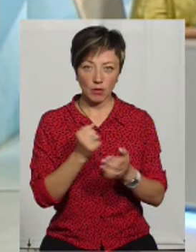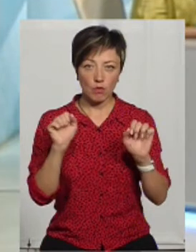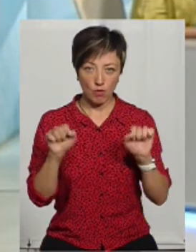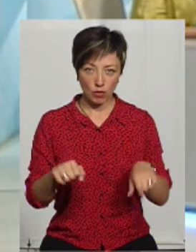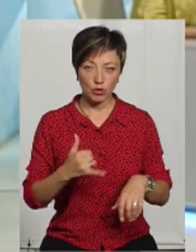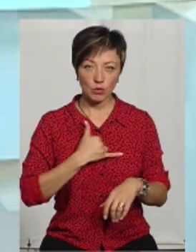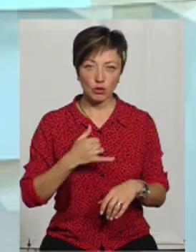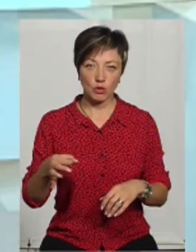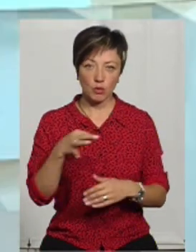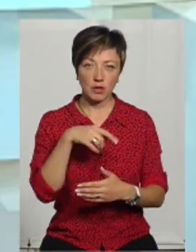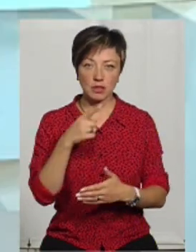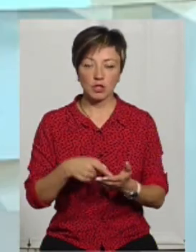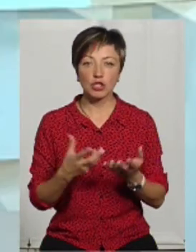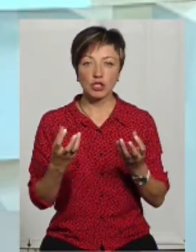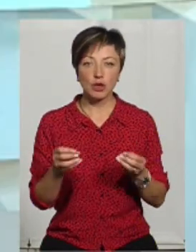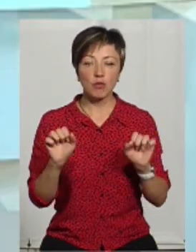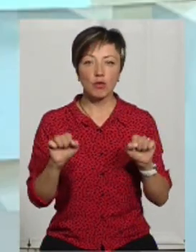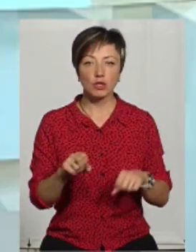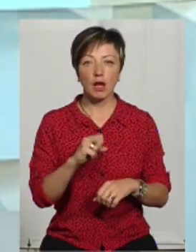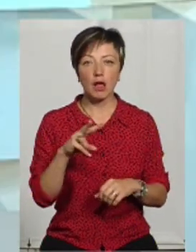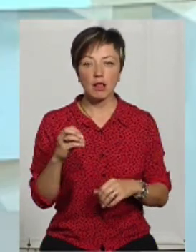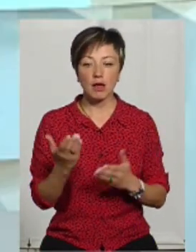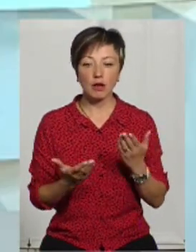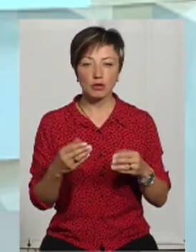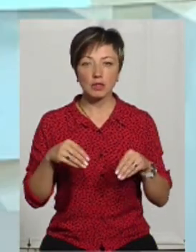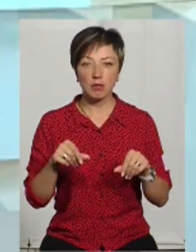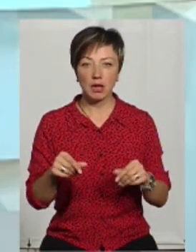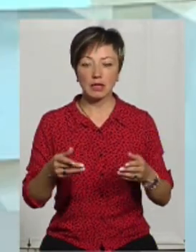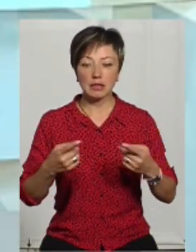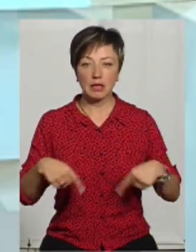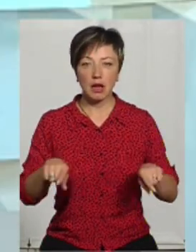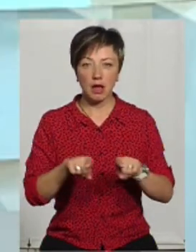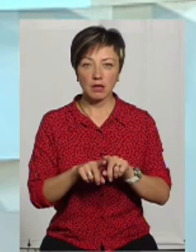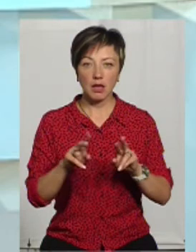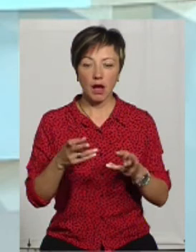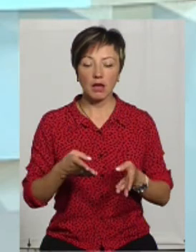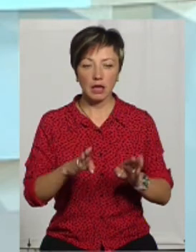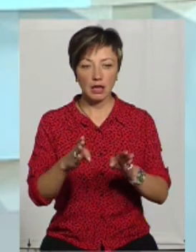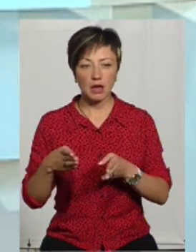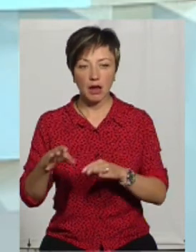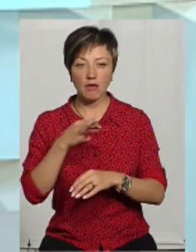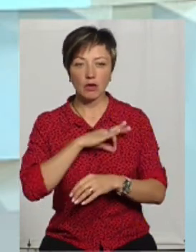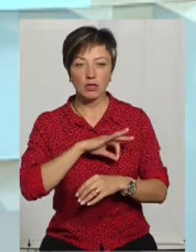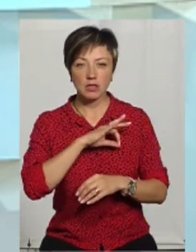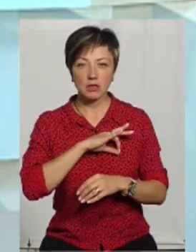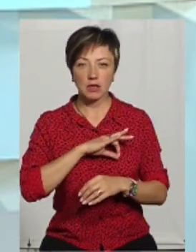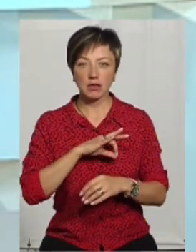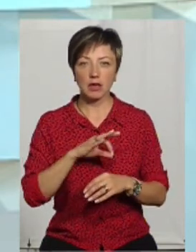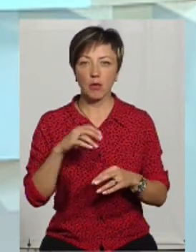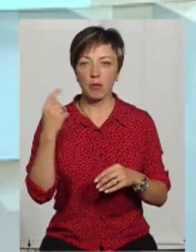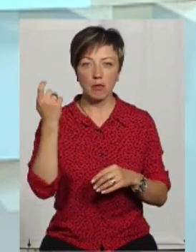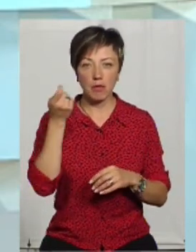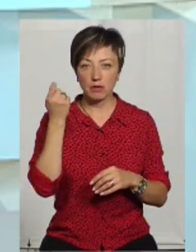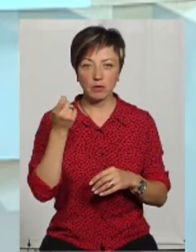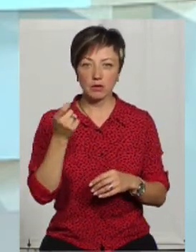в нашій області? Ще реально, але якщо дана земельна длянка вона рахується як реля, то використання даної земельні длянки як